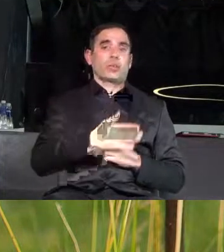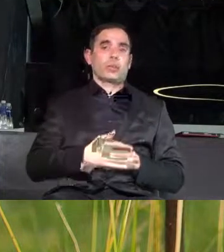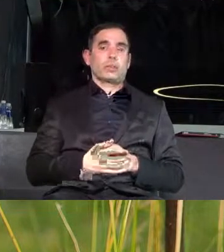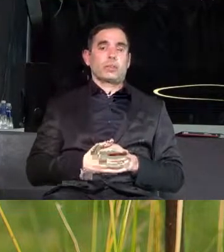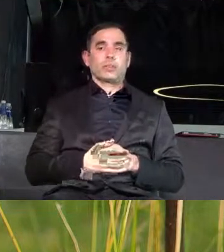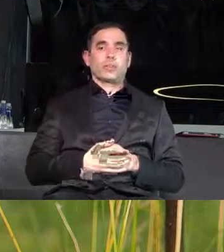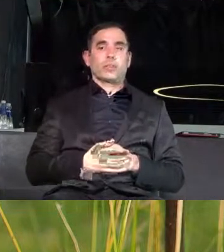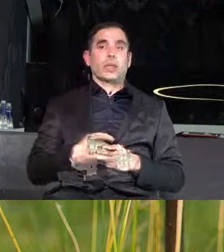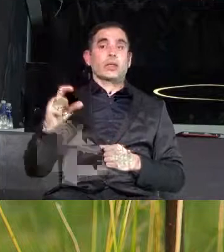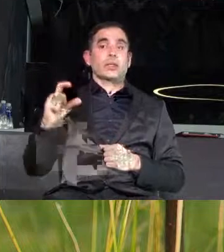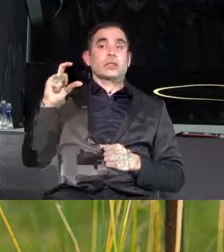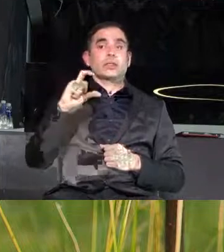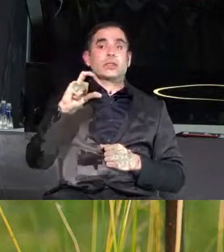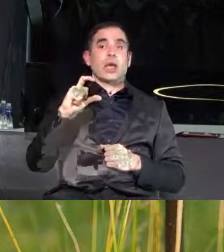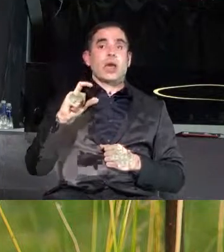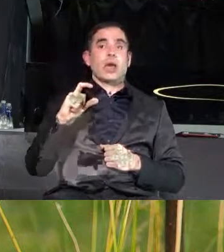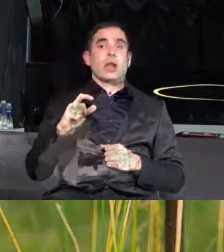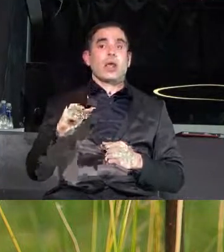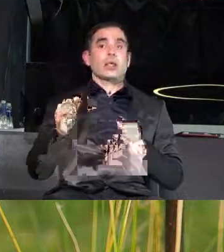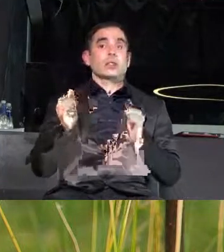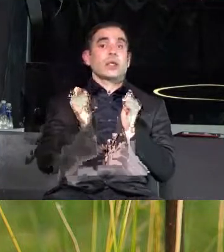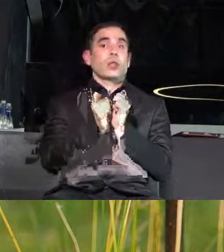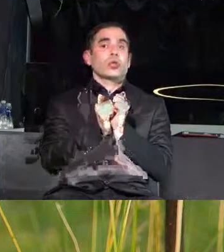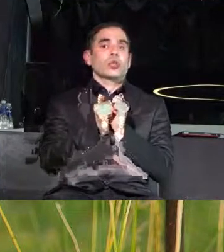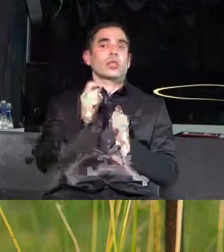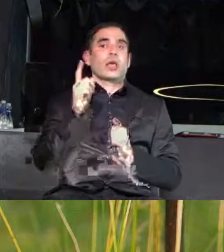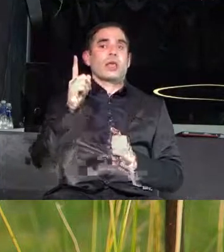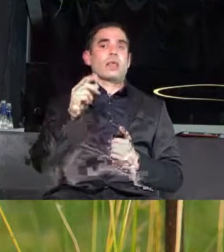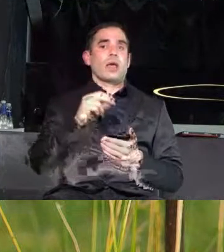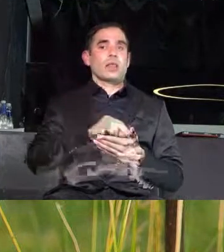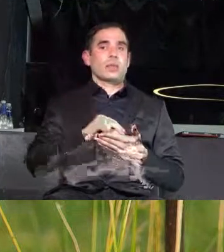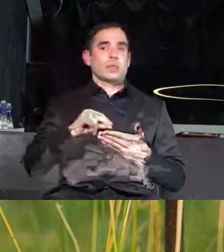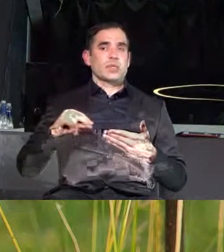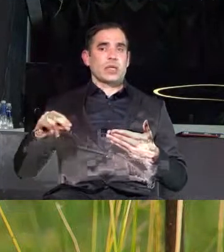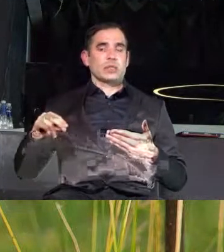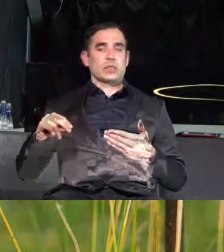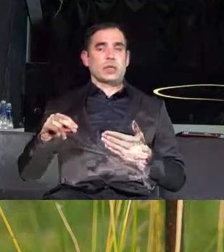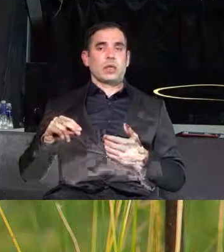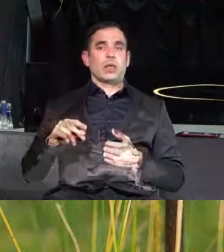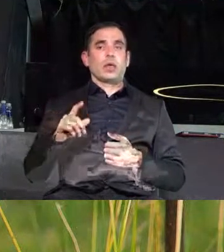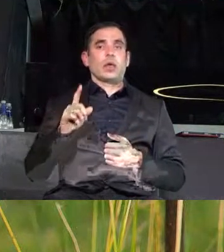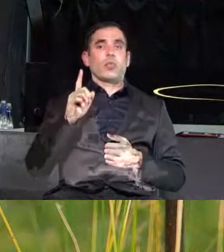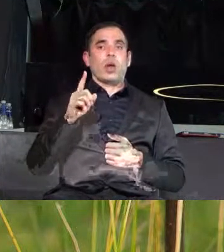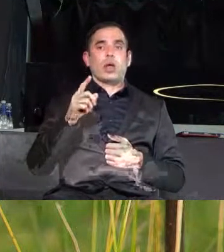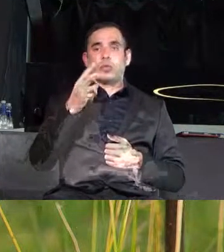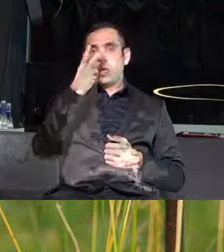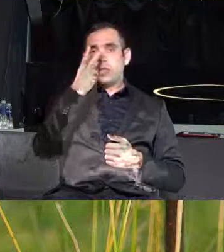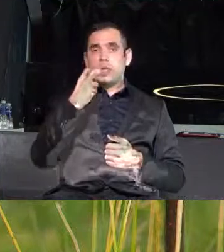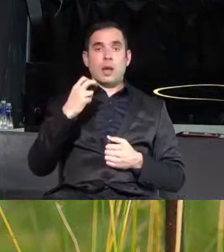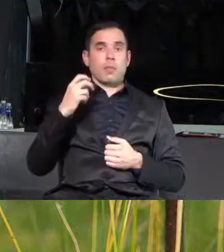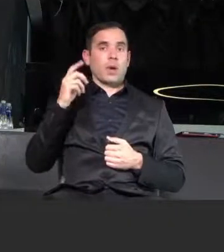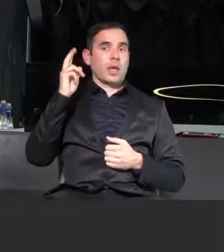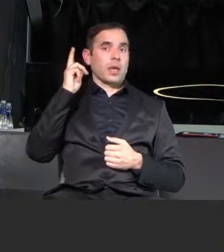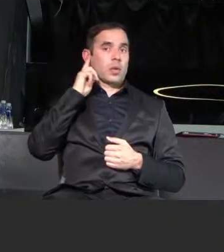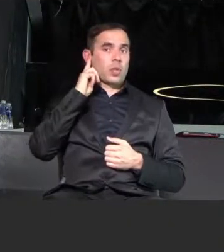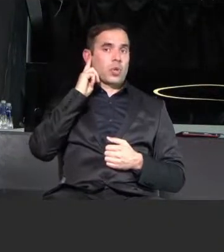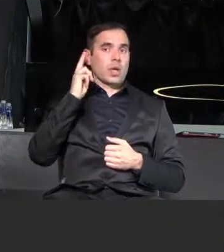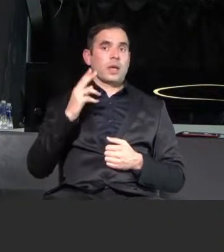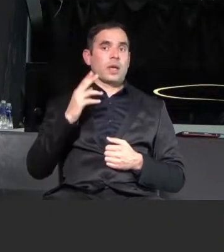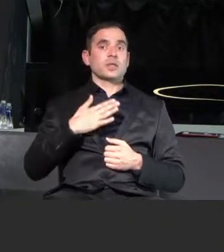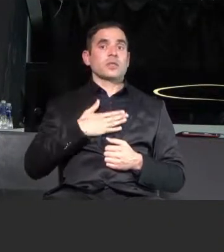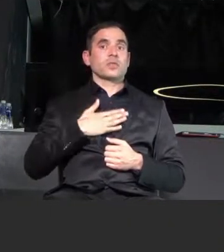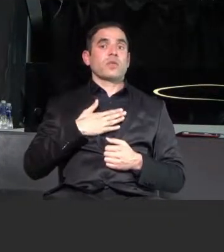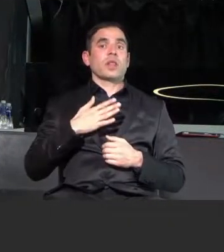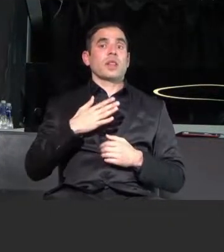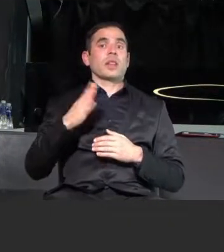Сара е заложник на една администрация, която е сляпа и глуха за съществуването на